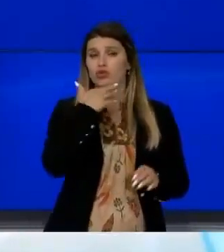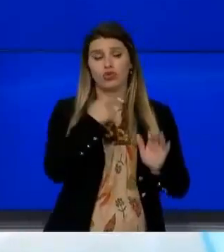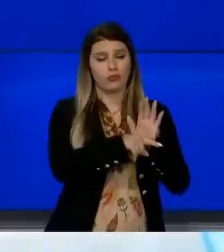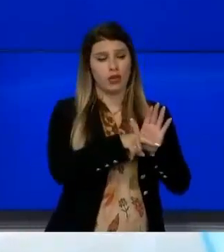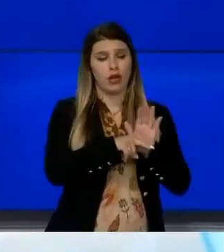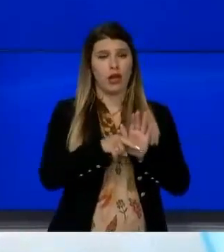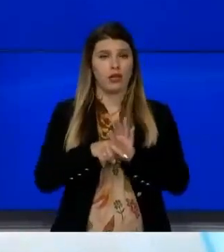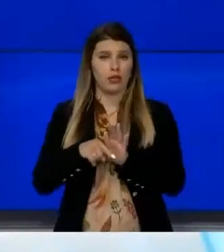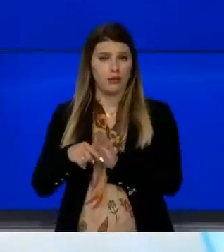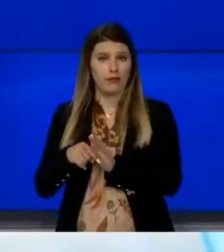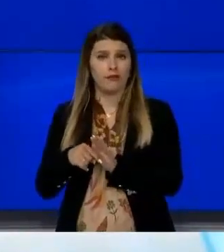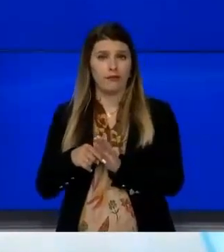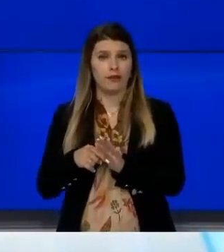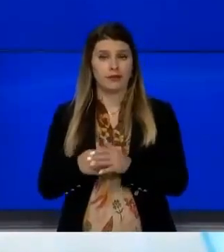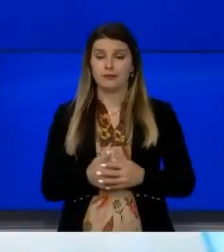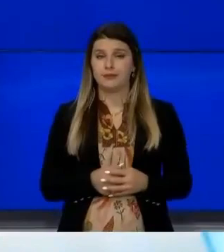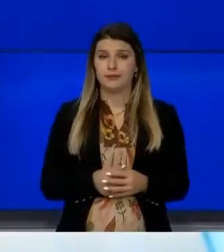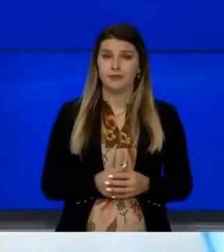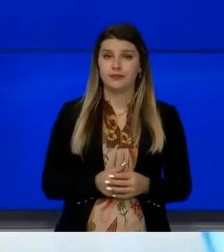ekonomi e social